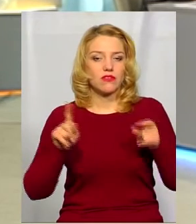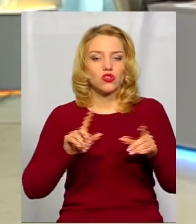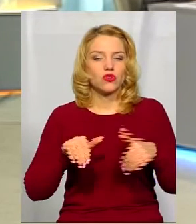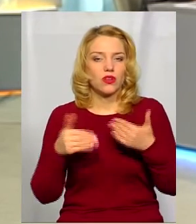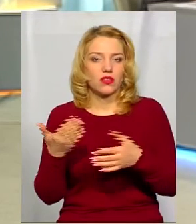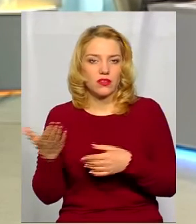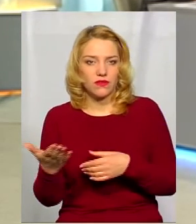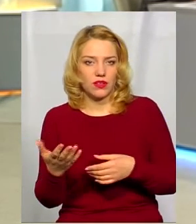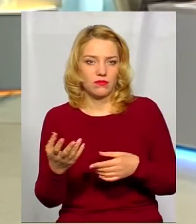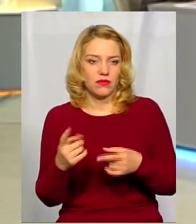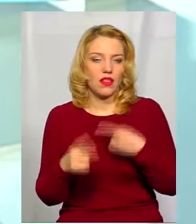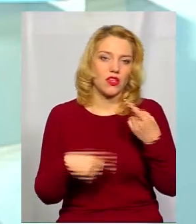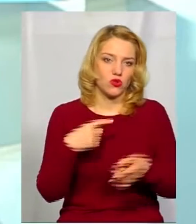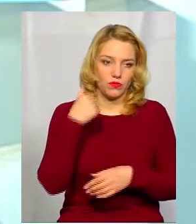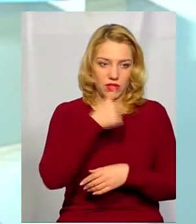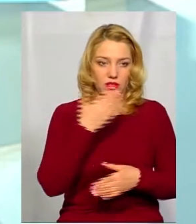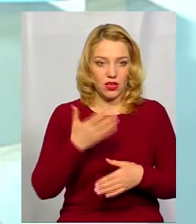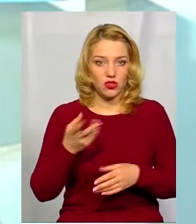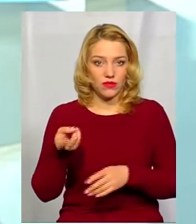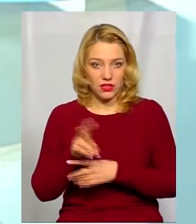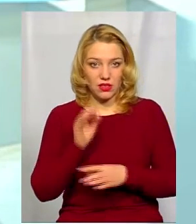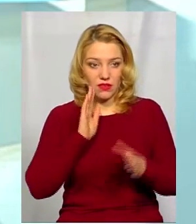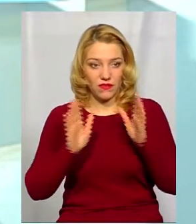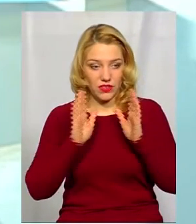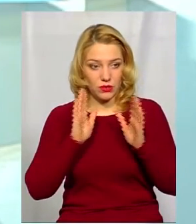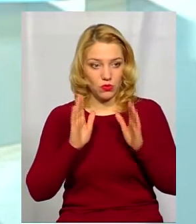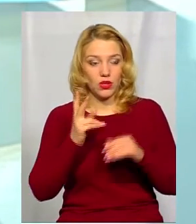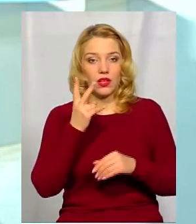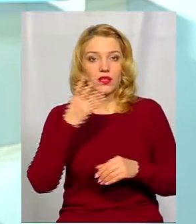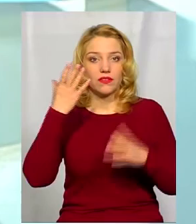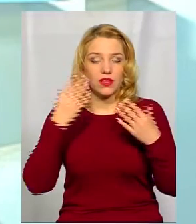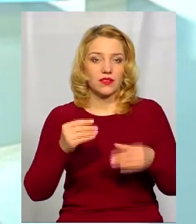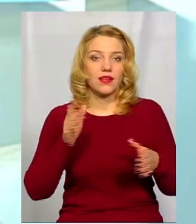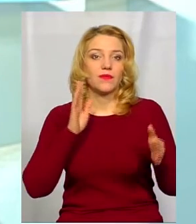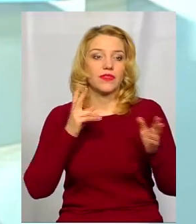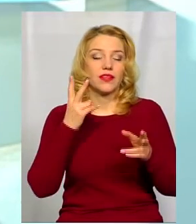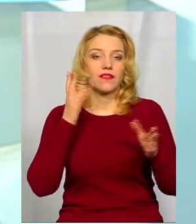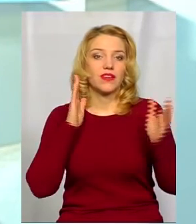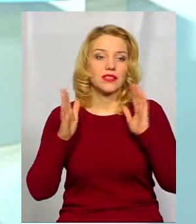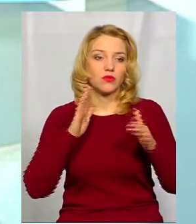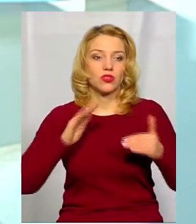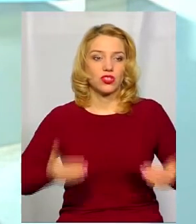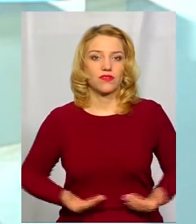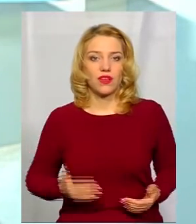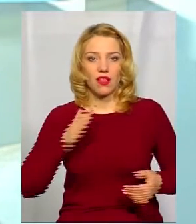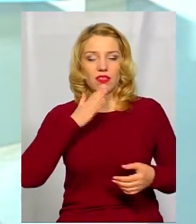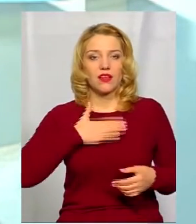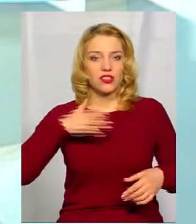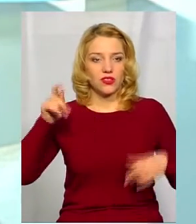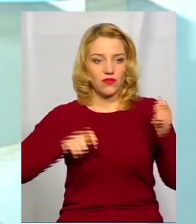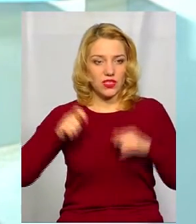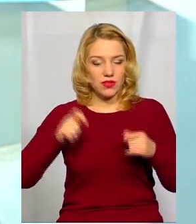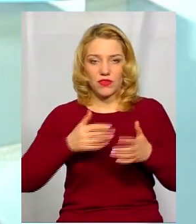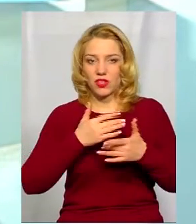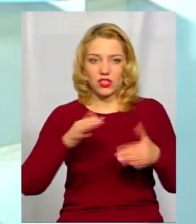рік зробити? Якщо ви зайдете в Фейсбук, то два дні Фейсбук живе нашим фестивалем, при